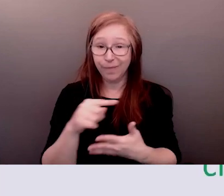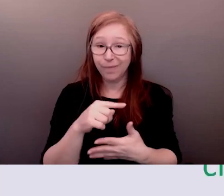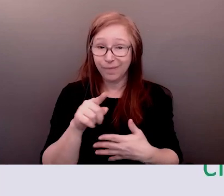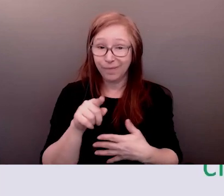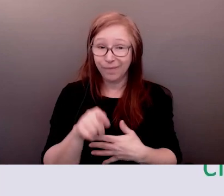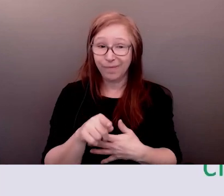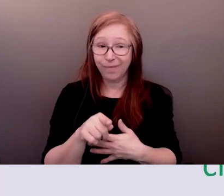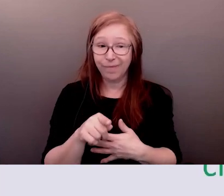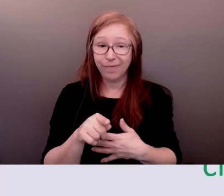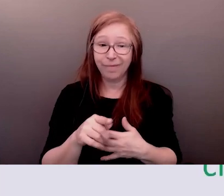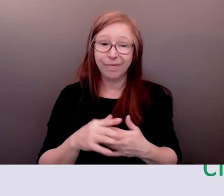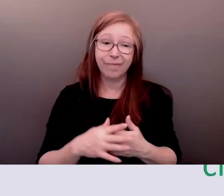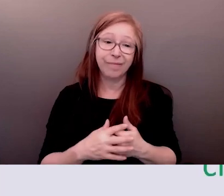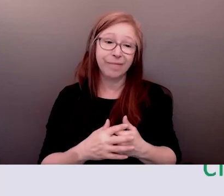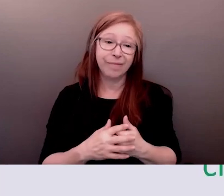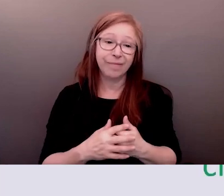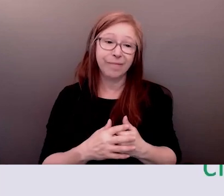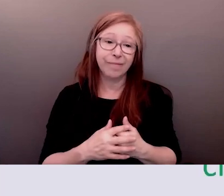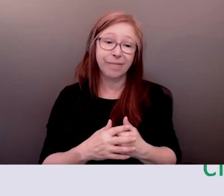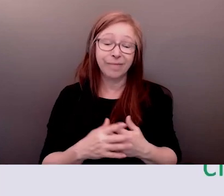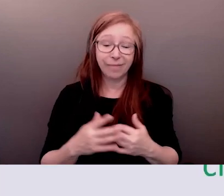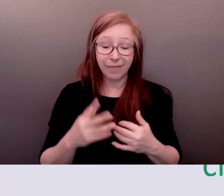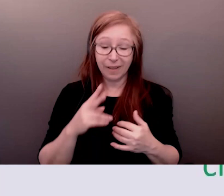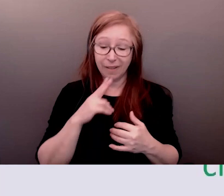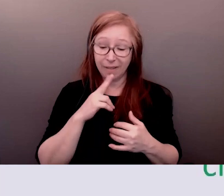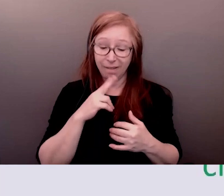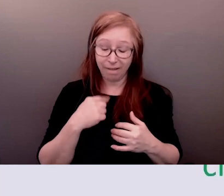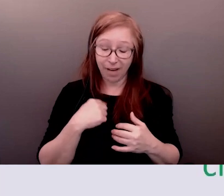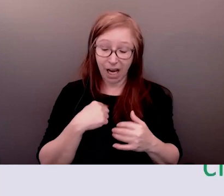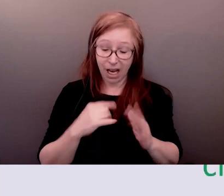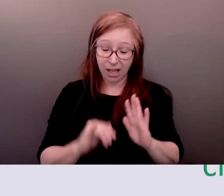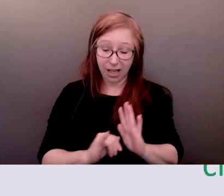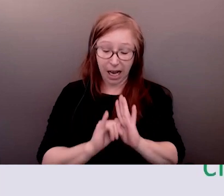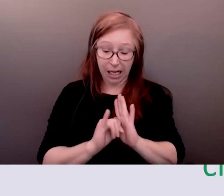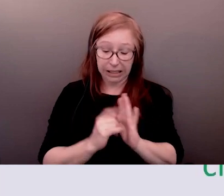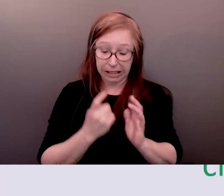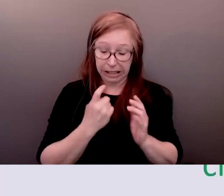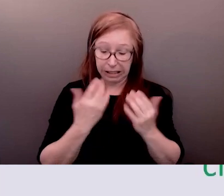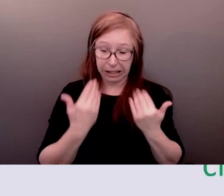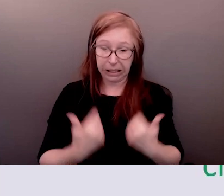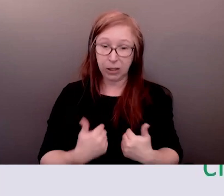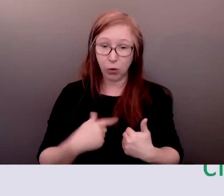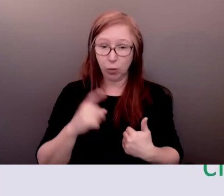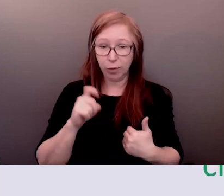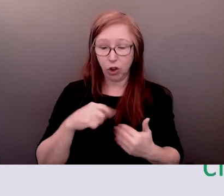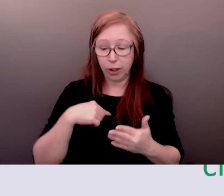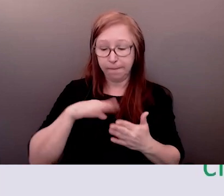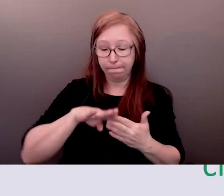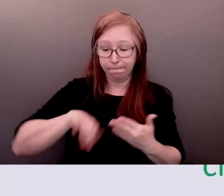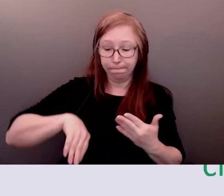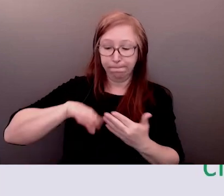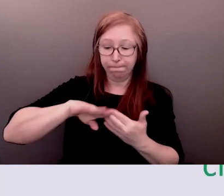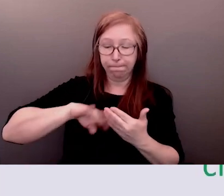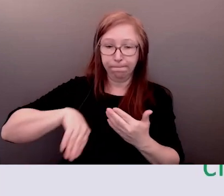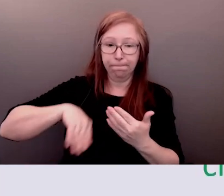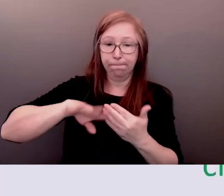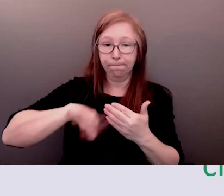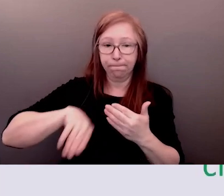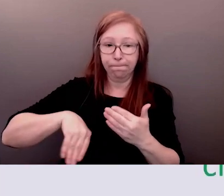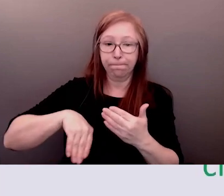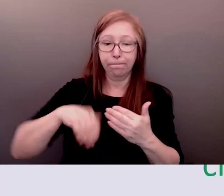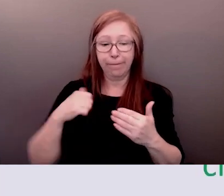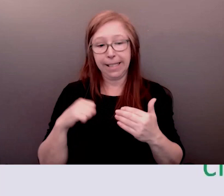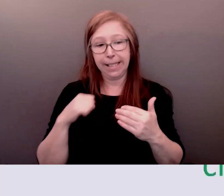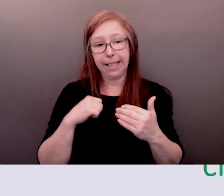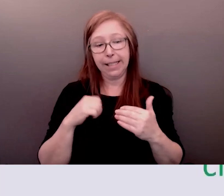plus vous pensez à ces métaphores de la médaille plus vous comprenez les parties de vous